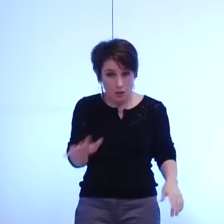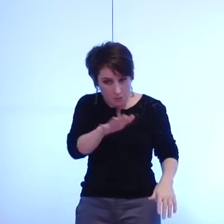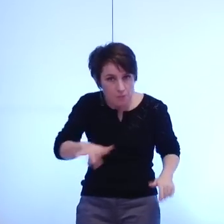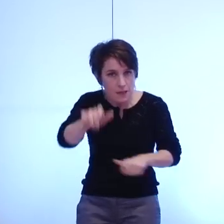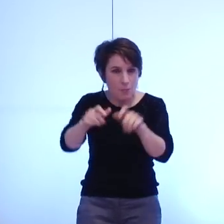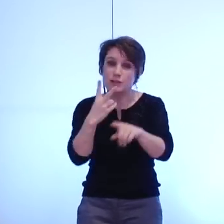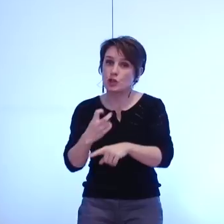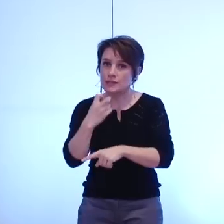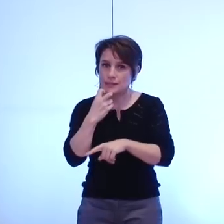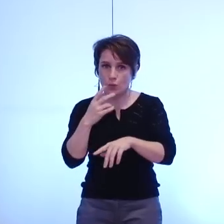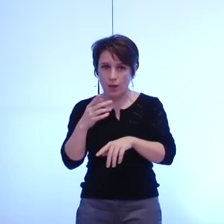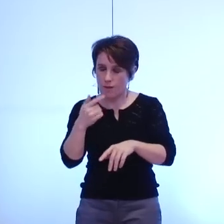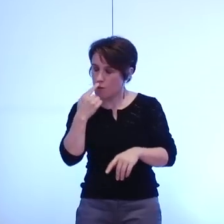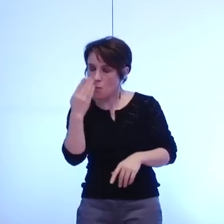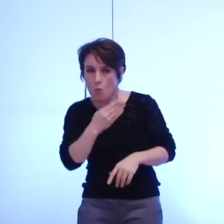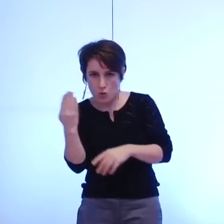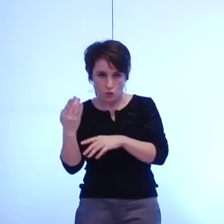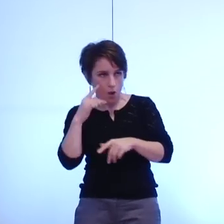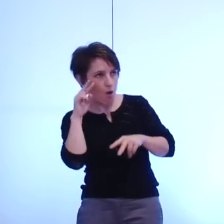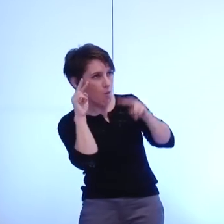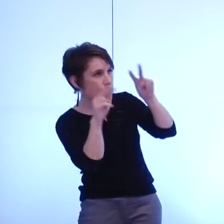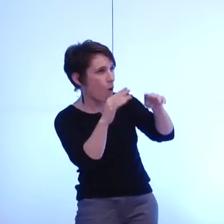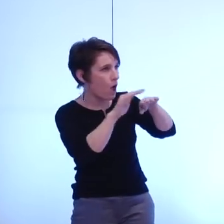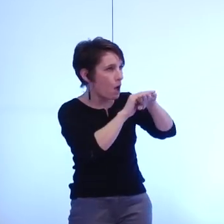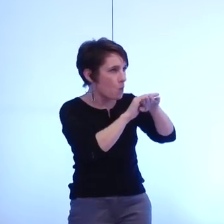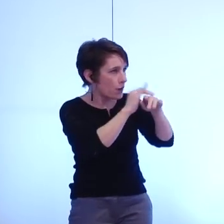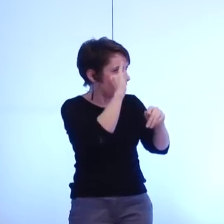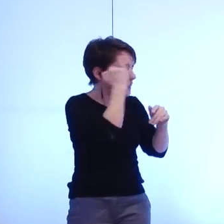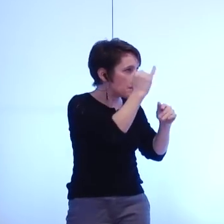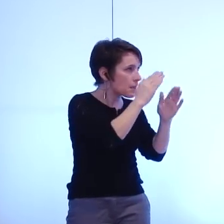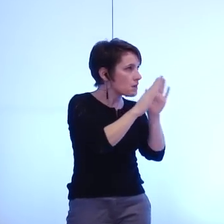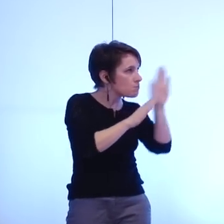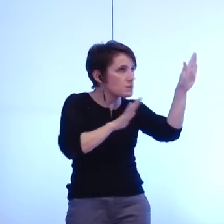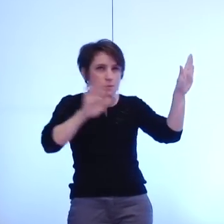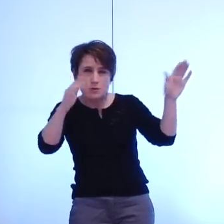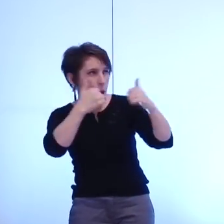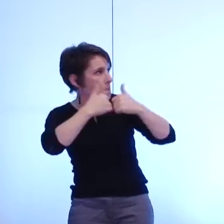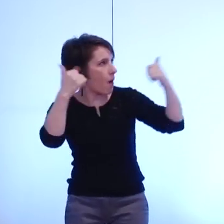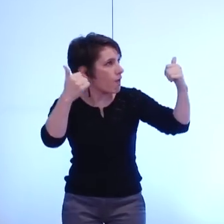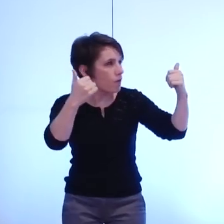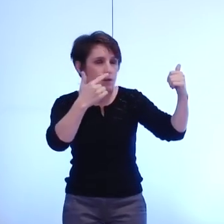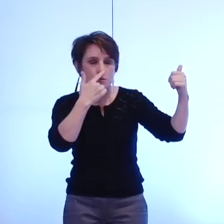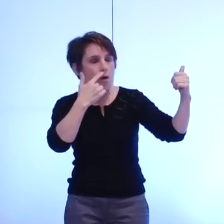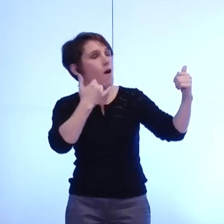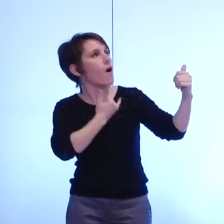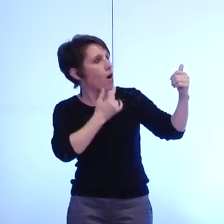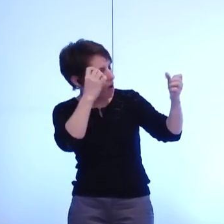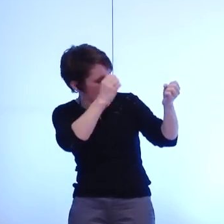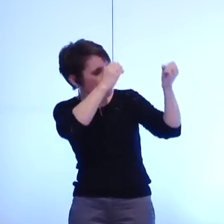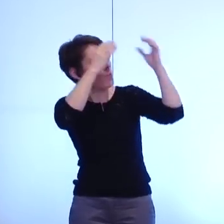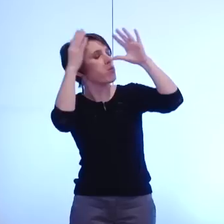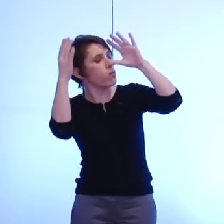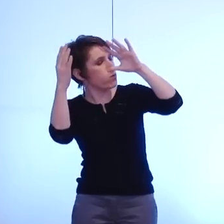clairement identifiés c'est au fond un préalable qu'ils le retrouvent confiance dans la politique